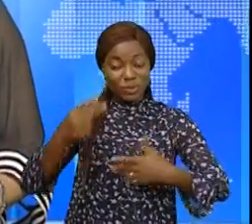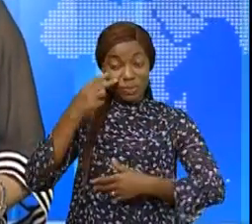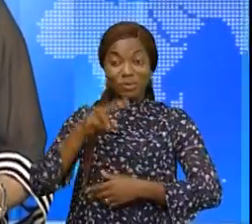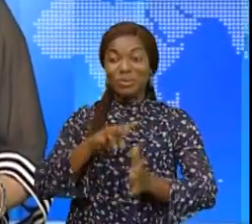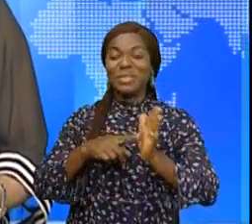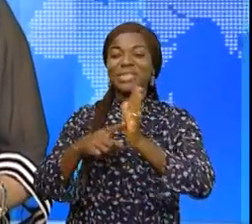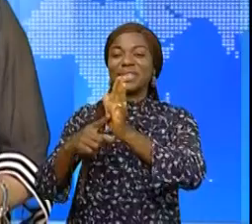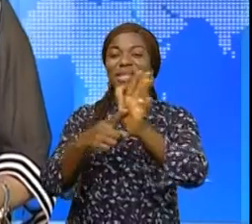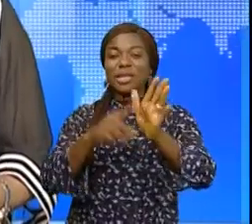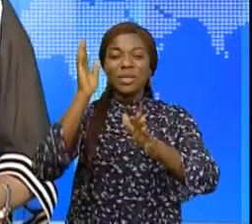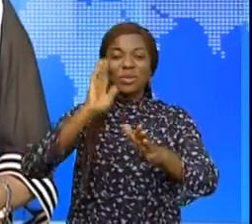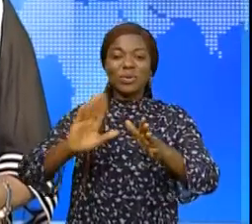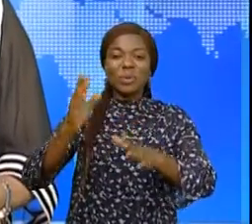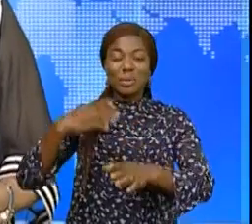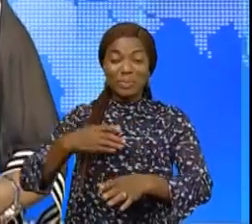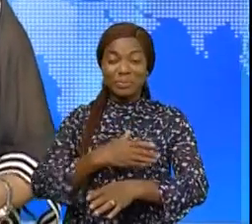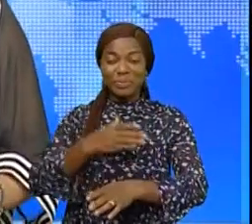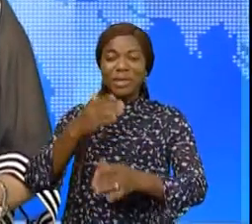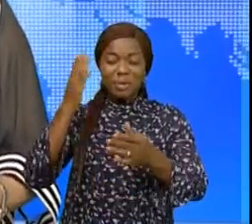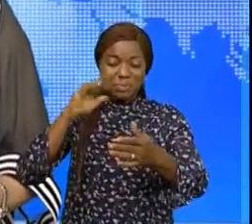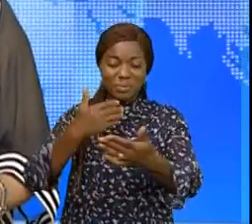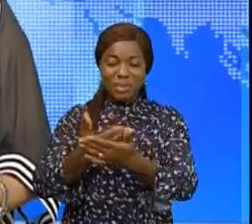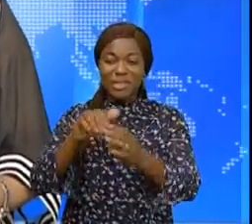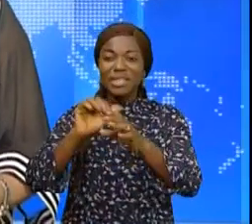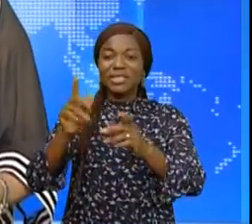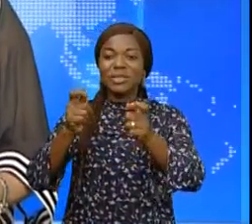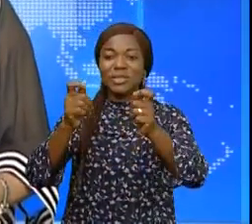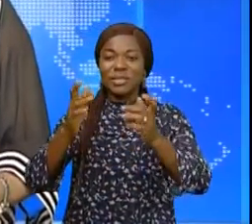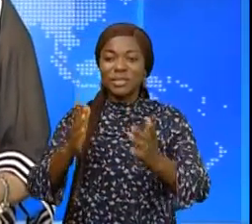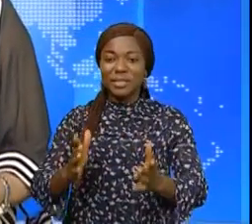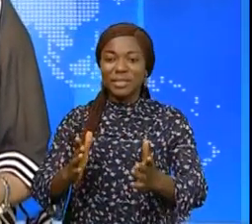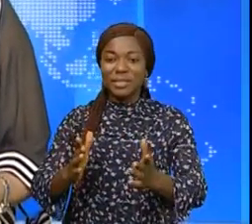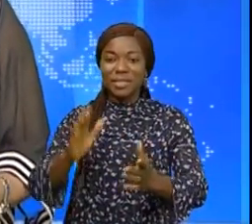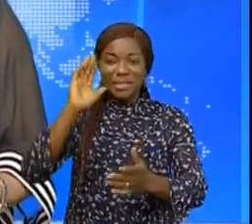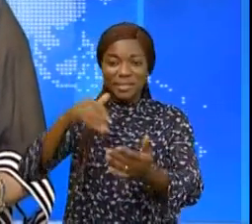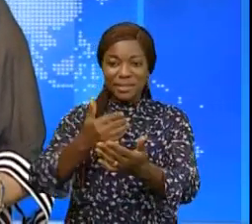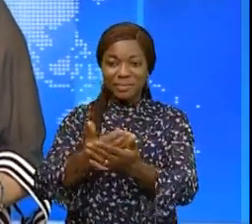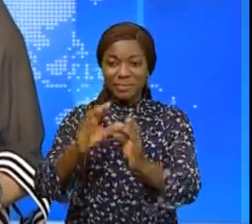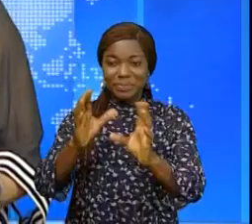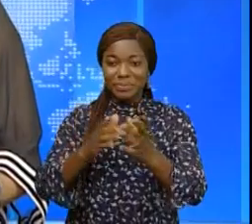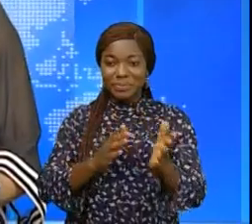présenter à toutes et à tous, mesdames et messieurs. Bienvenue à ce journal et bienvenue à tous.